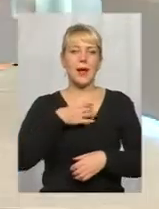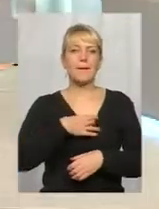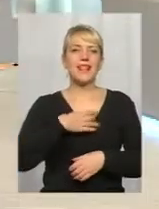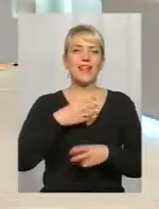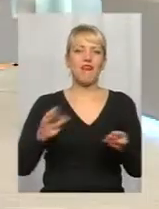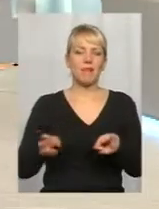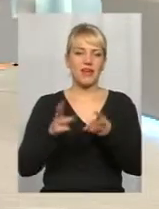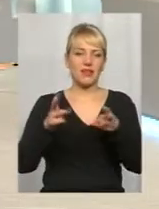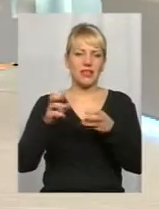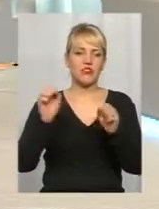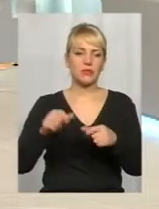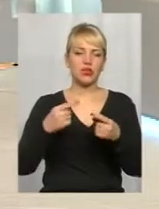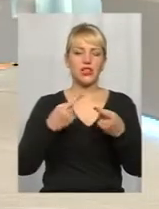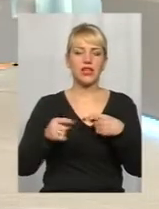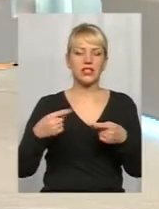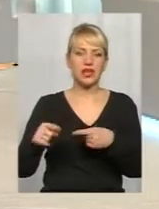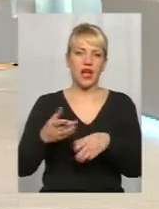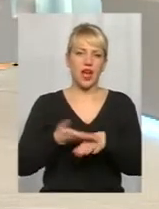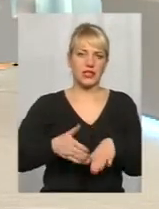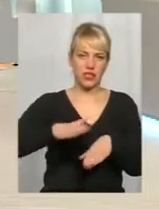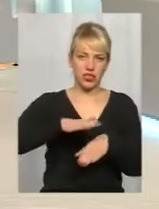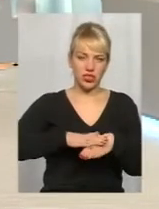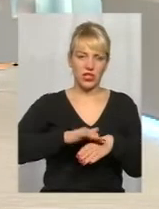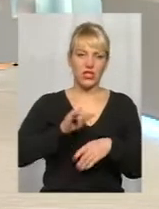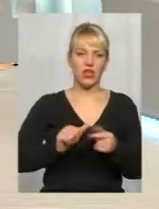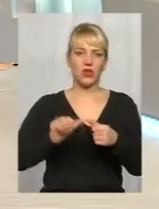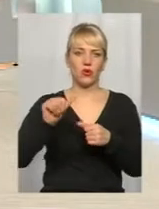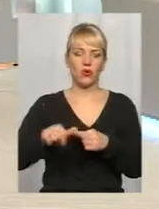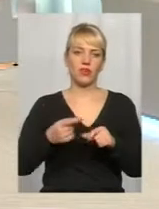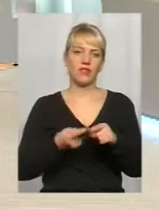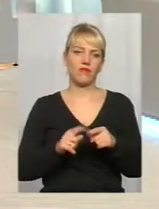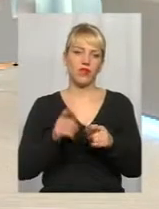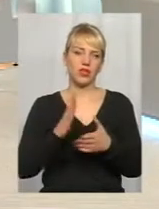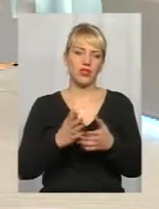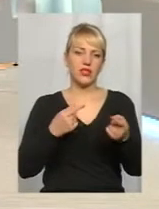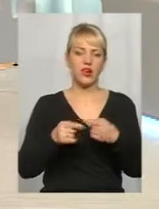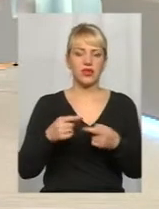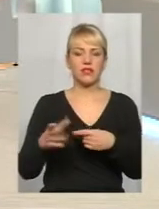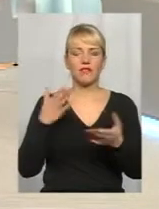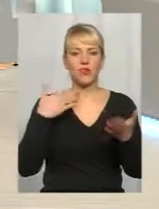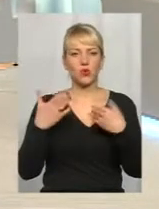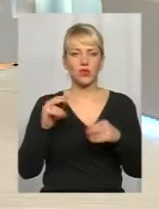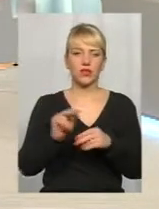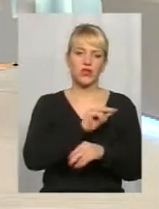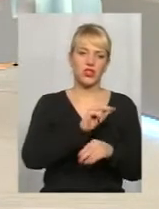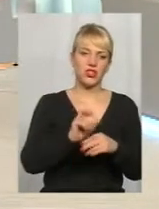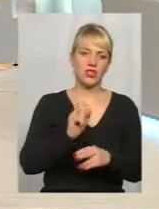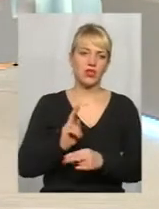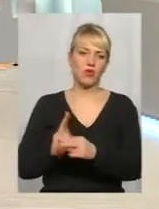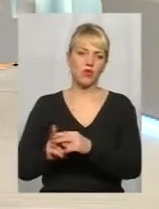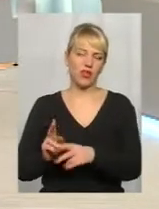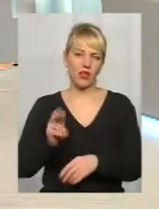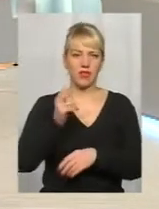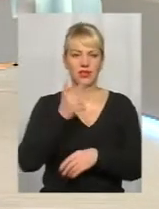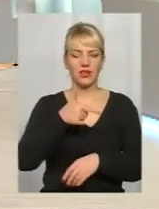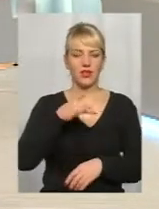возможністю формування других тяжелых осложнений. І, кроме того, є різниця в подході і к ліченню, і к профілактиці гриппа, і